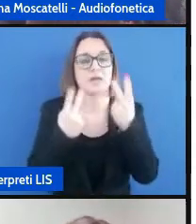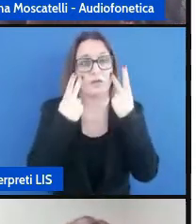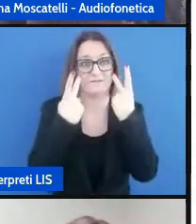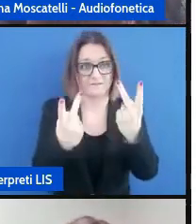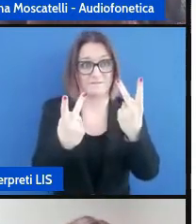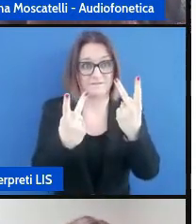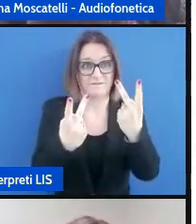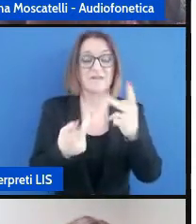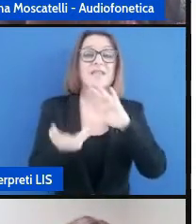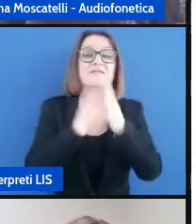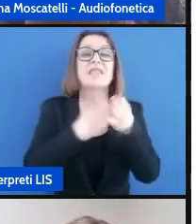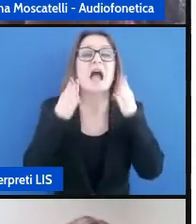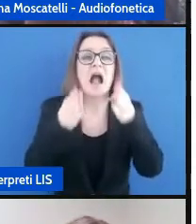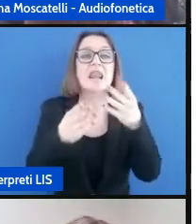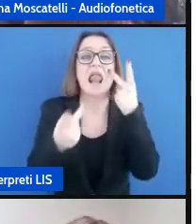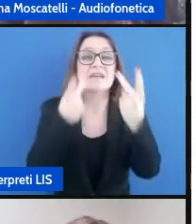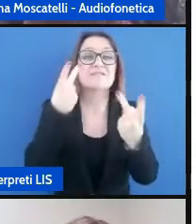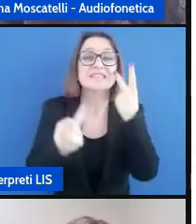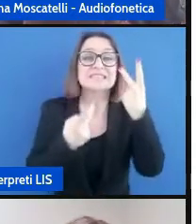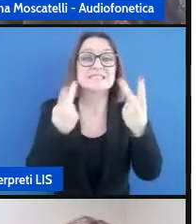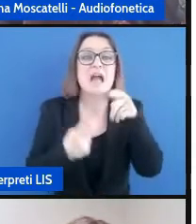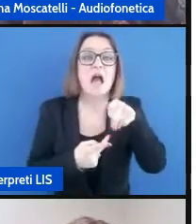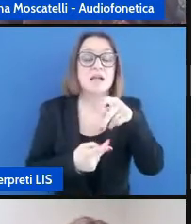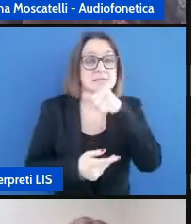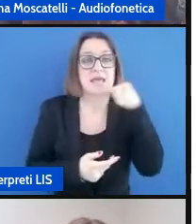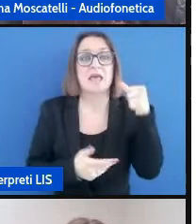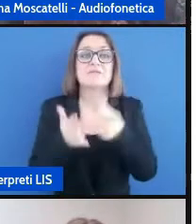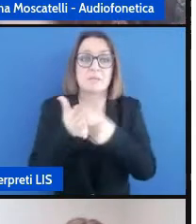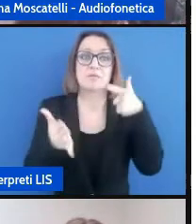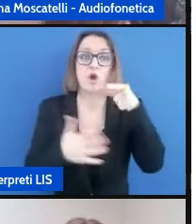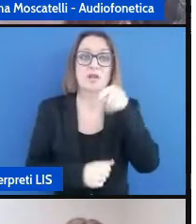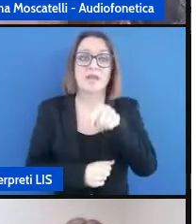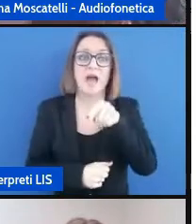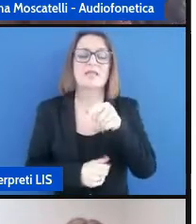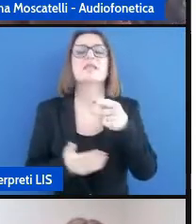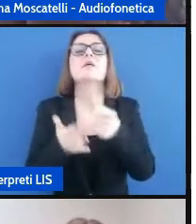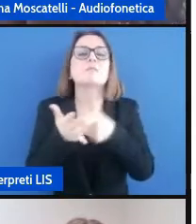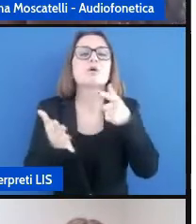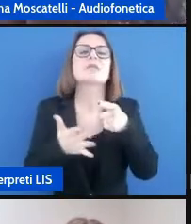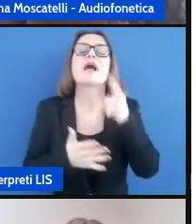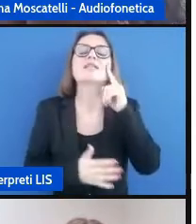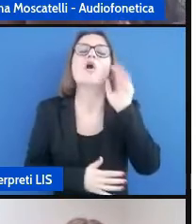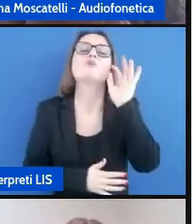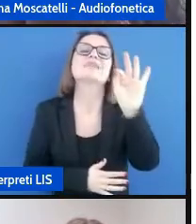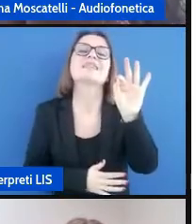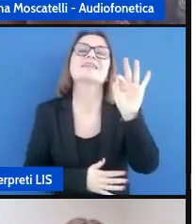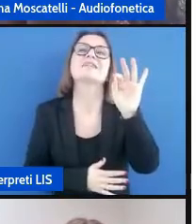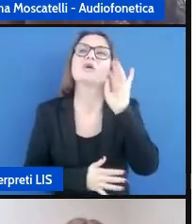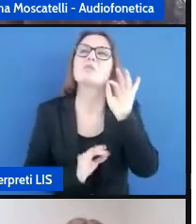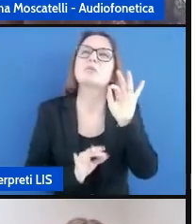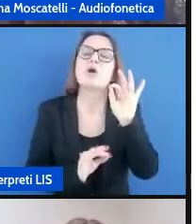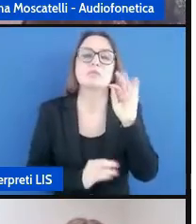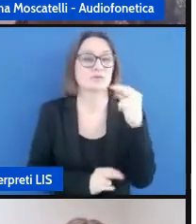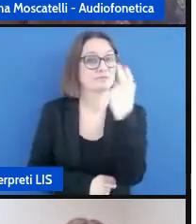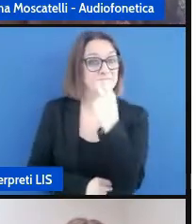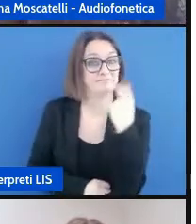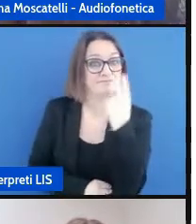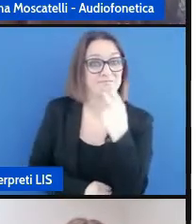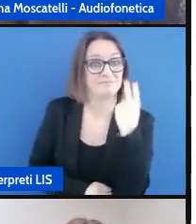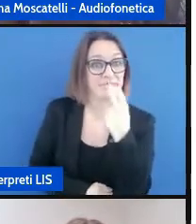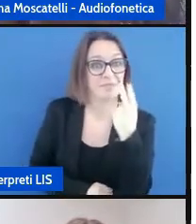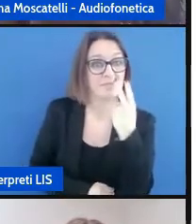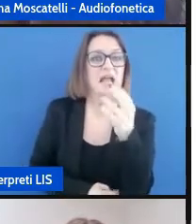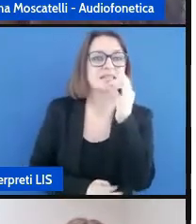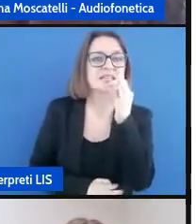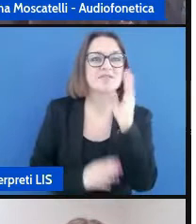un elemento importante dal punto di vista di sfruttamento di quello che è la lettura labiale e quindi avere